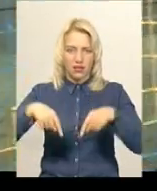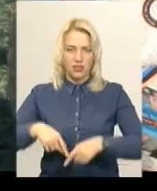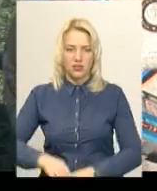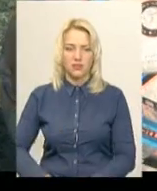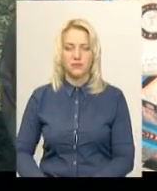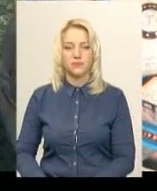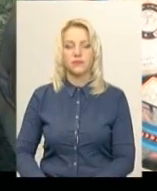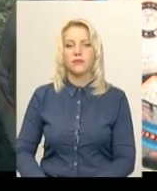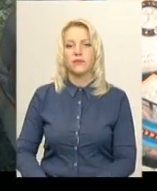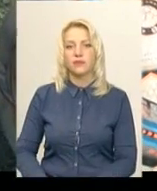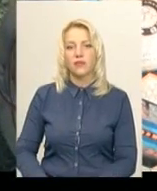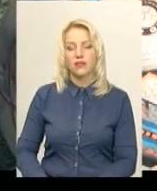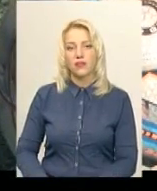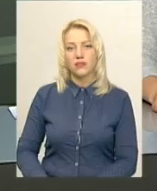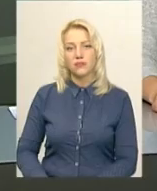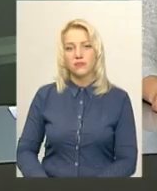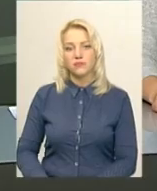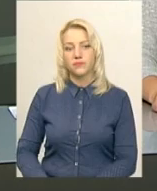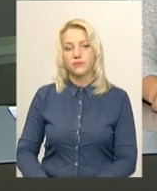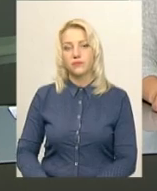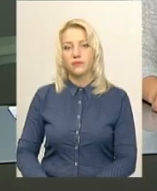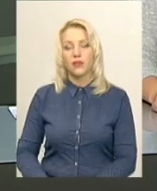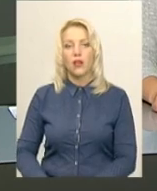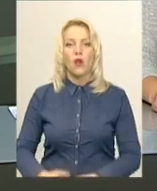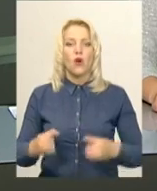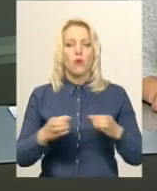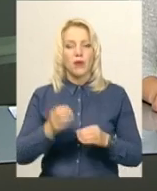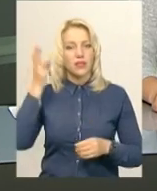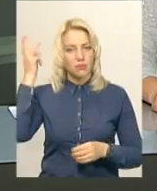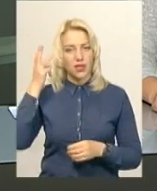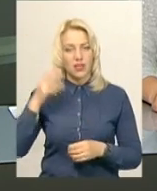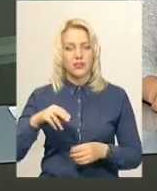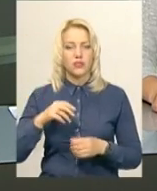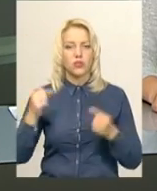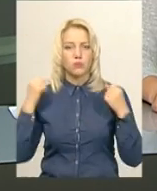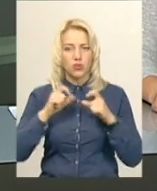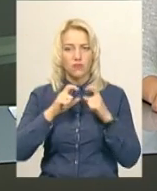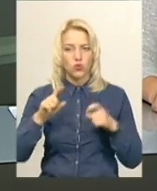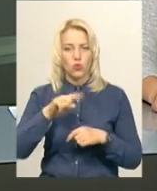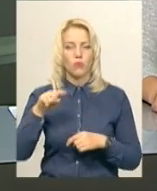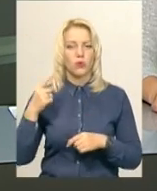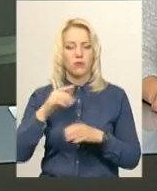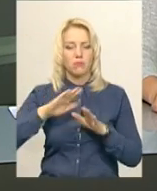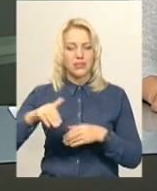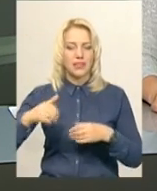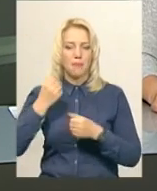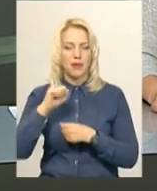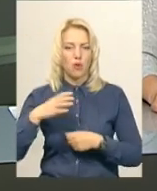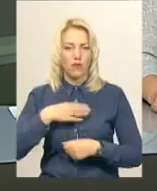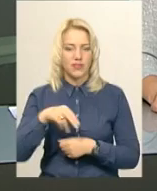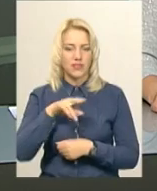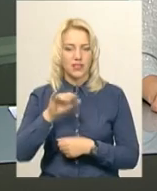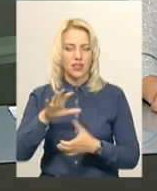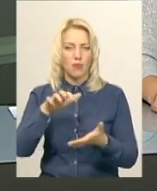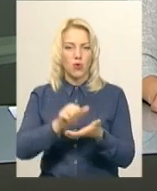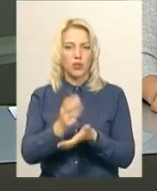Іван Мовчан, Новини, Поділя, Центр. Команда Хмельницької «Дю США-1» після перемоги на львівському «Динамо» посідає